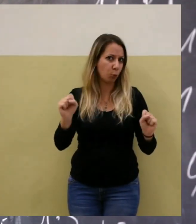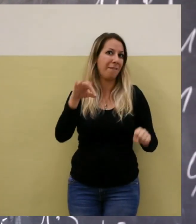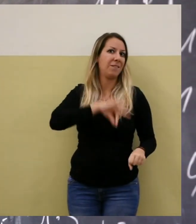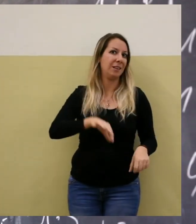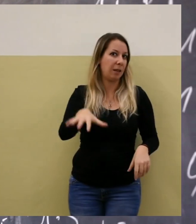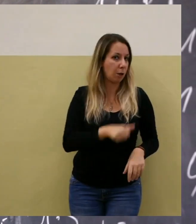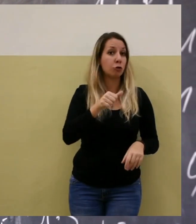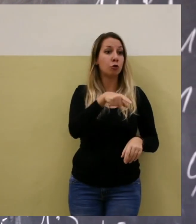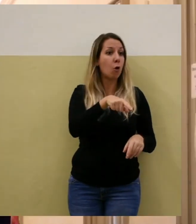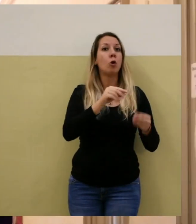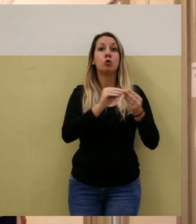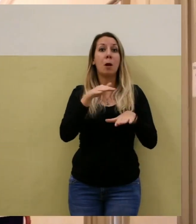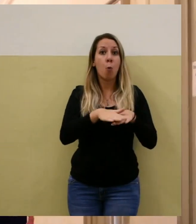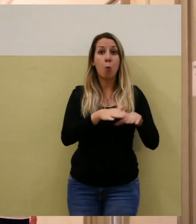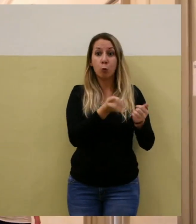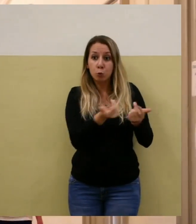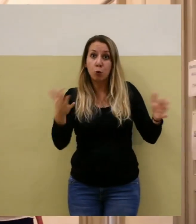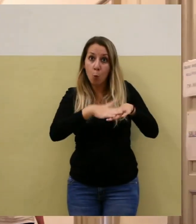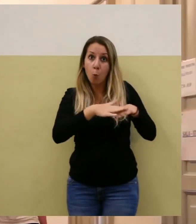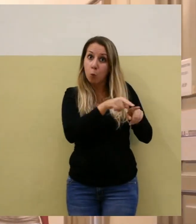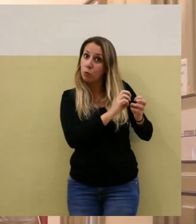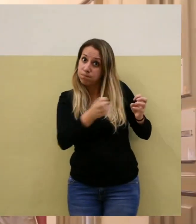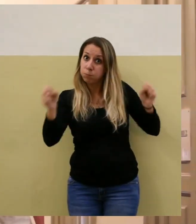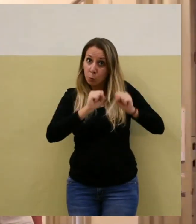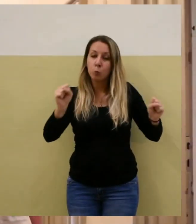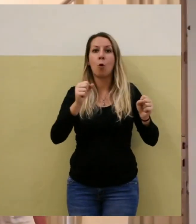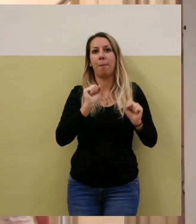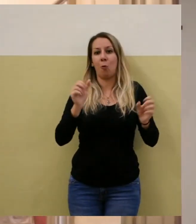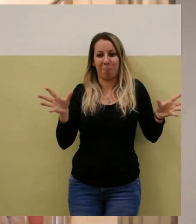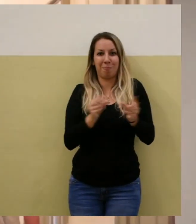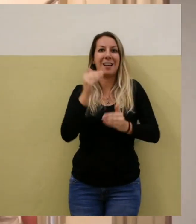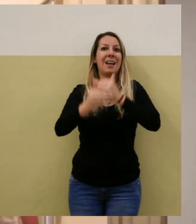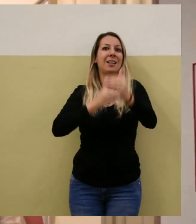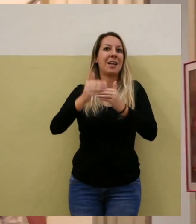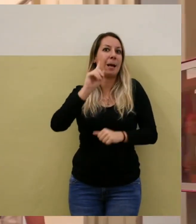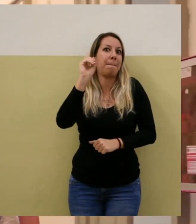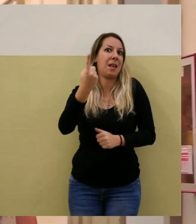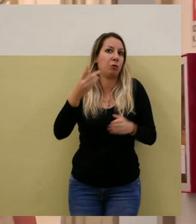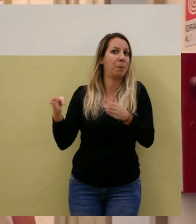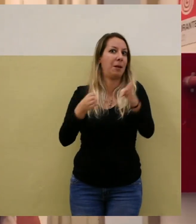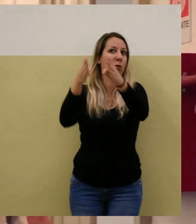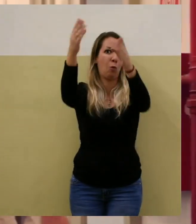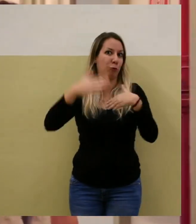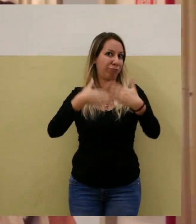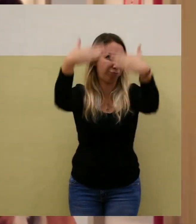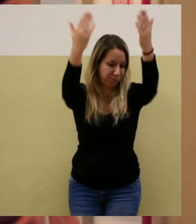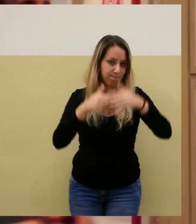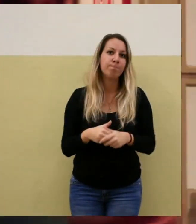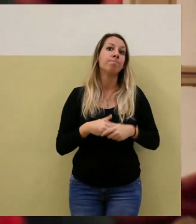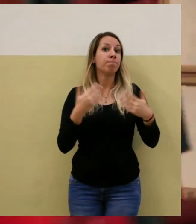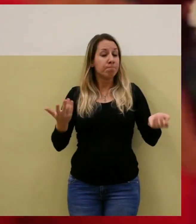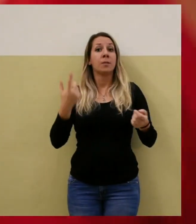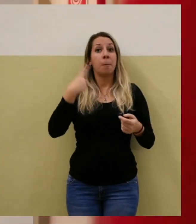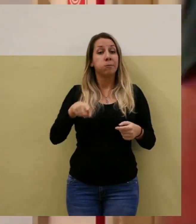sarà utile a tutti gli studenti per il proseguo della carriera futura La necessità di consentire l'accesso a testi scientifici a